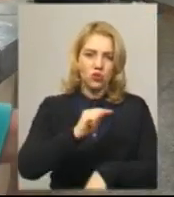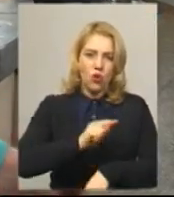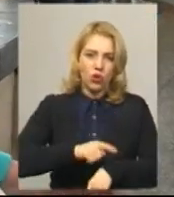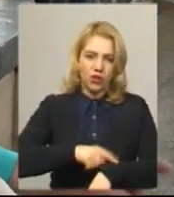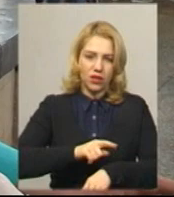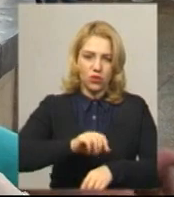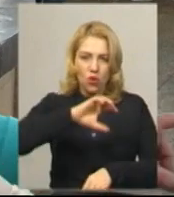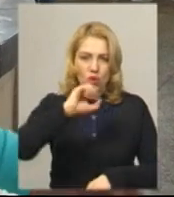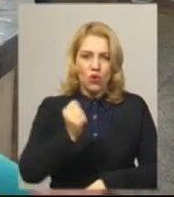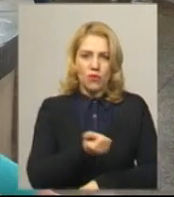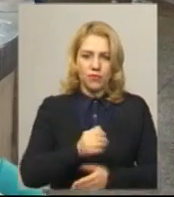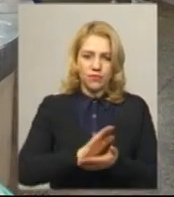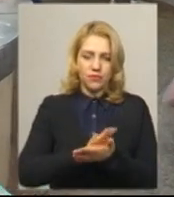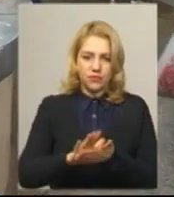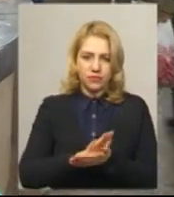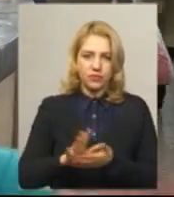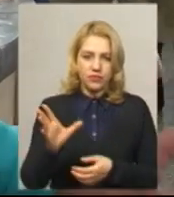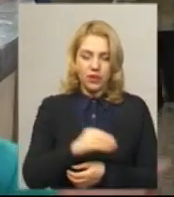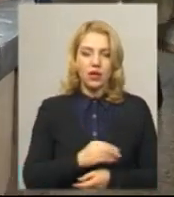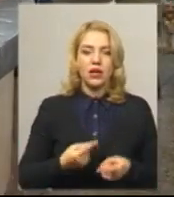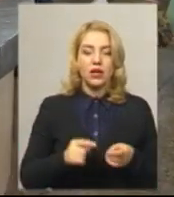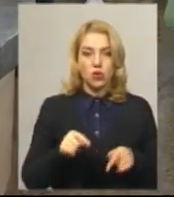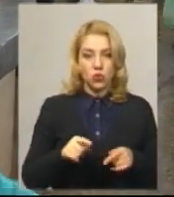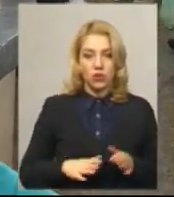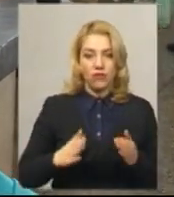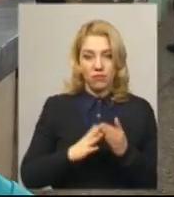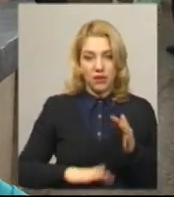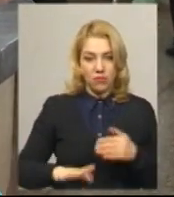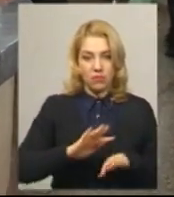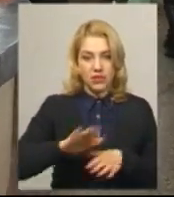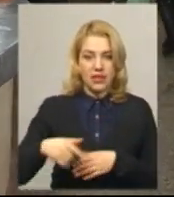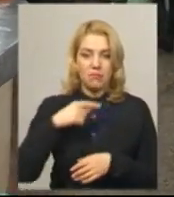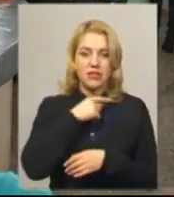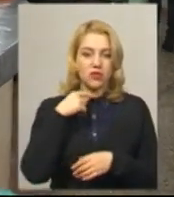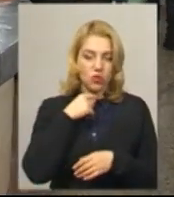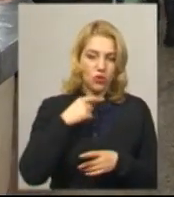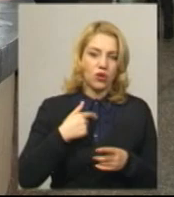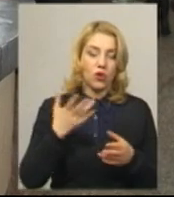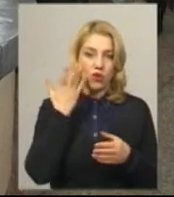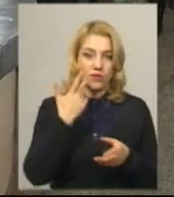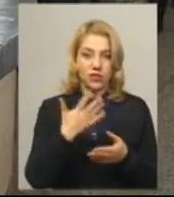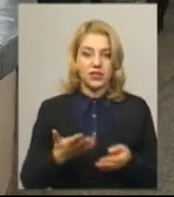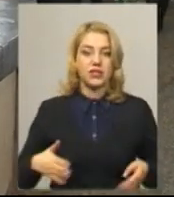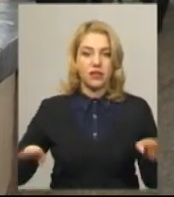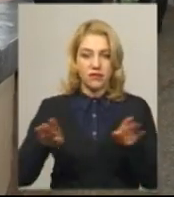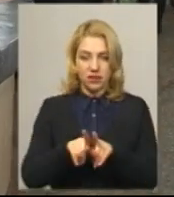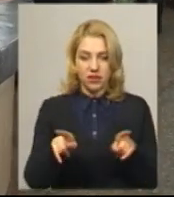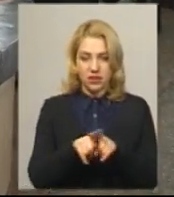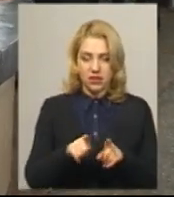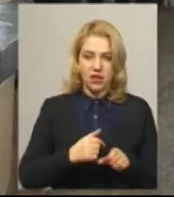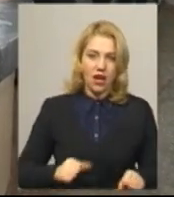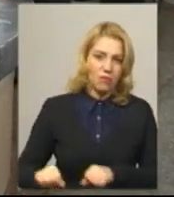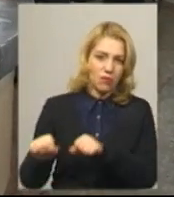О, тут в приміщенні після м'ясного павільйону, як вже закривається, так само ми